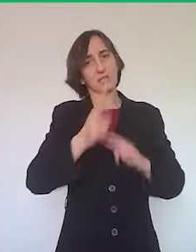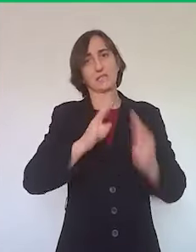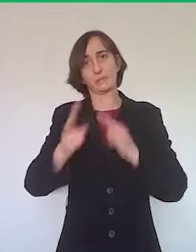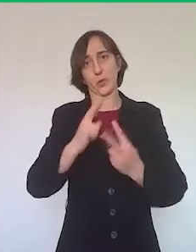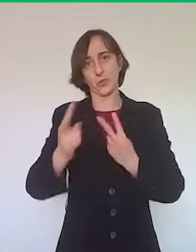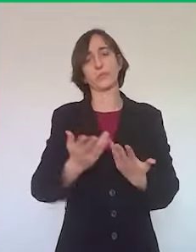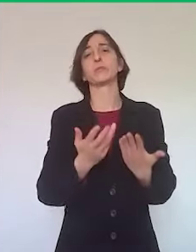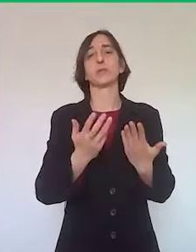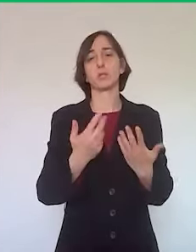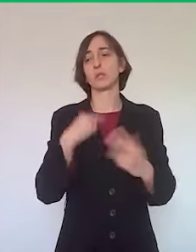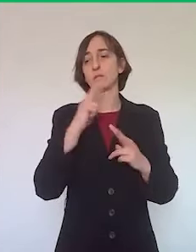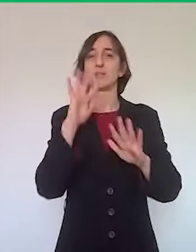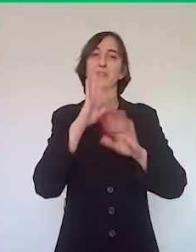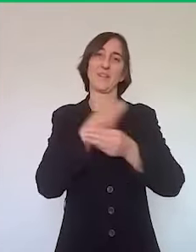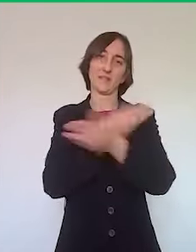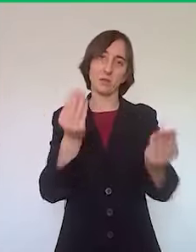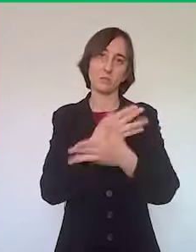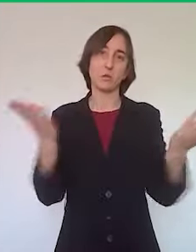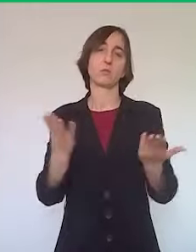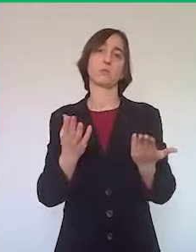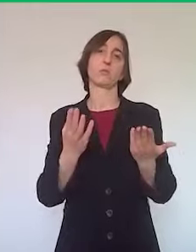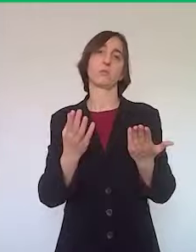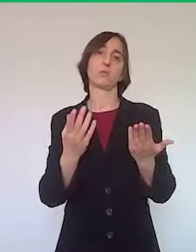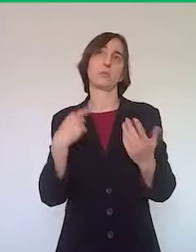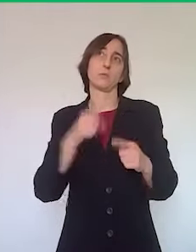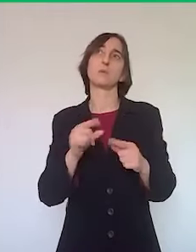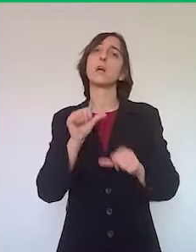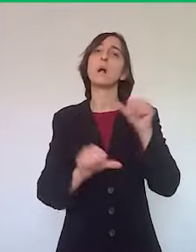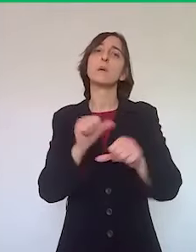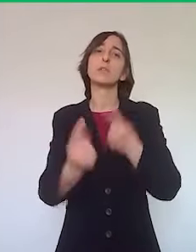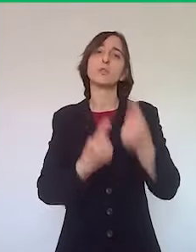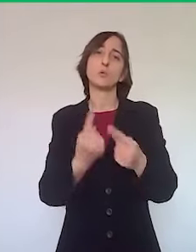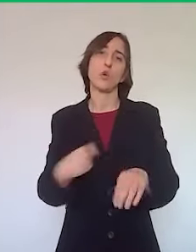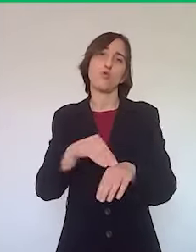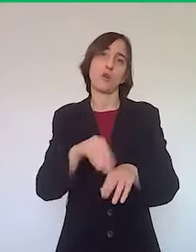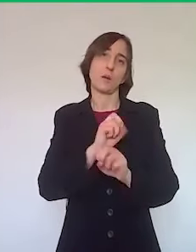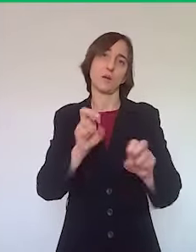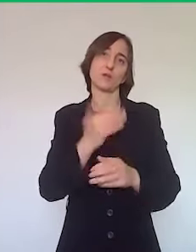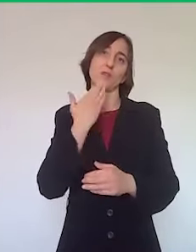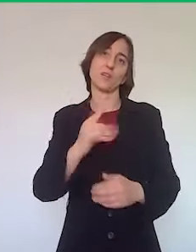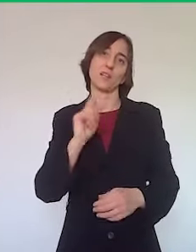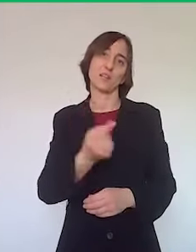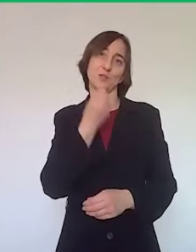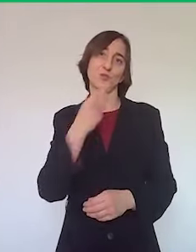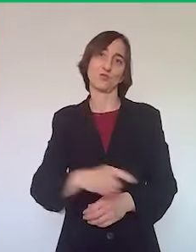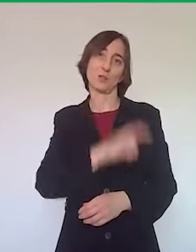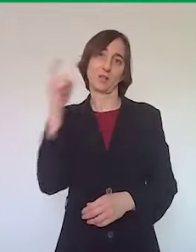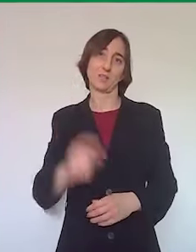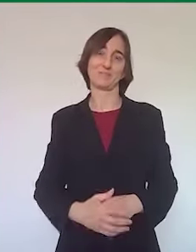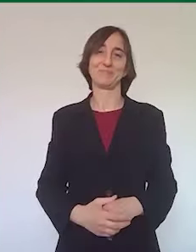tenervi informati e per tenervi aggiornati sul cambiamento della situazione. Grazie a tutti e buona giornata.